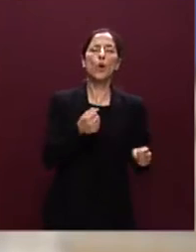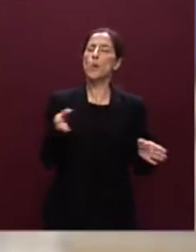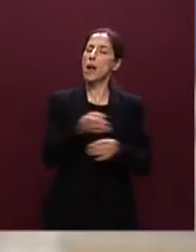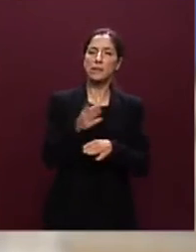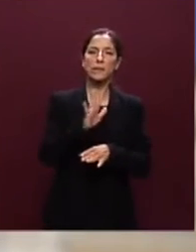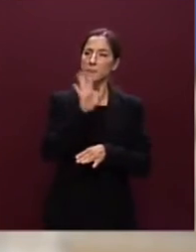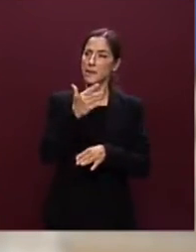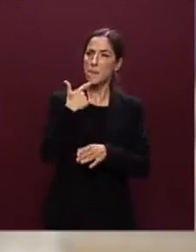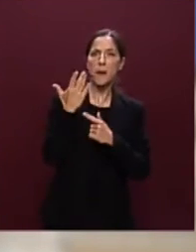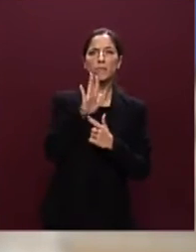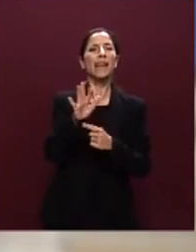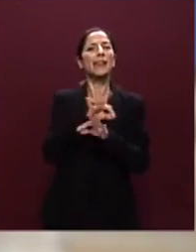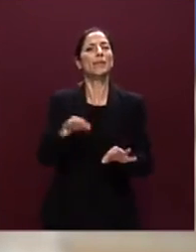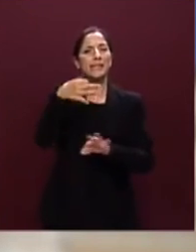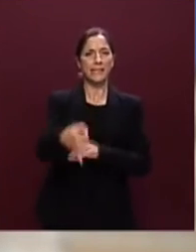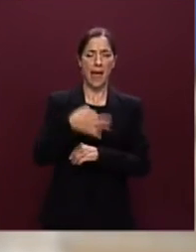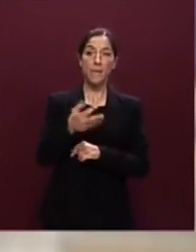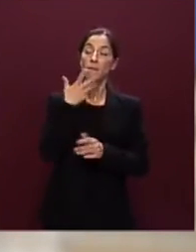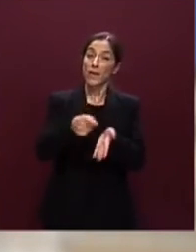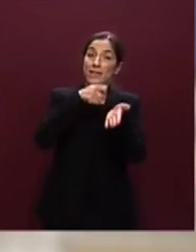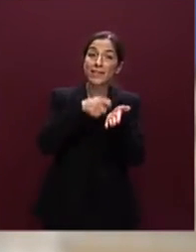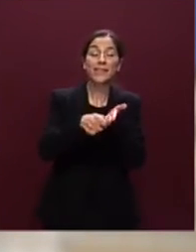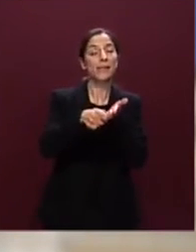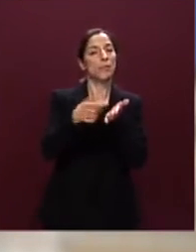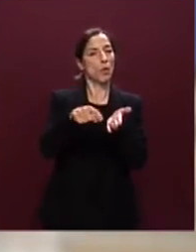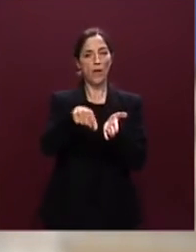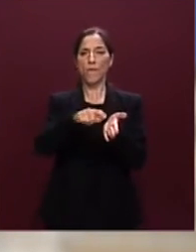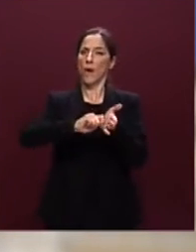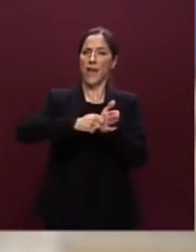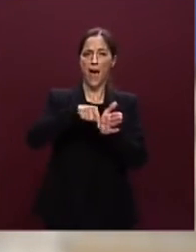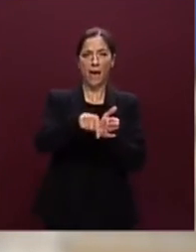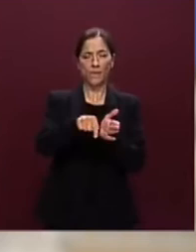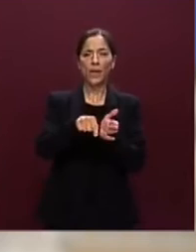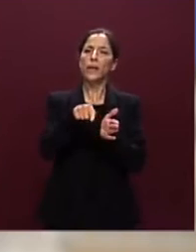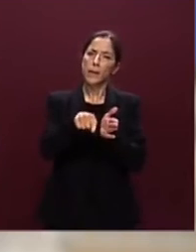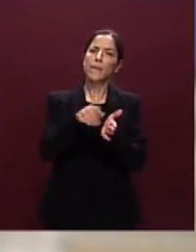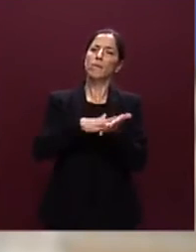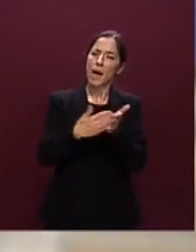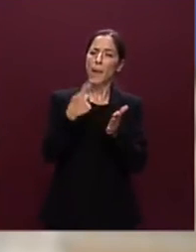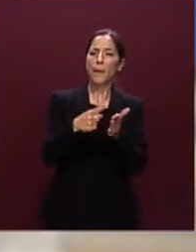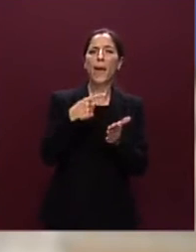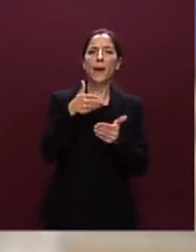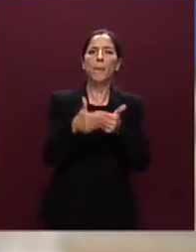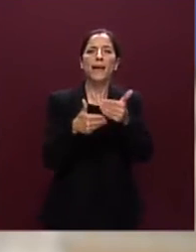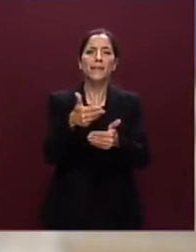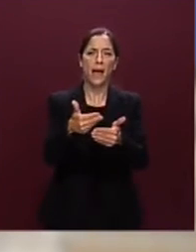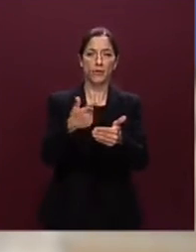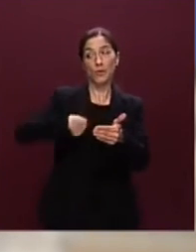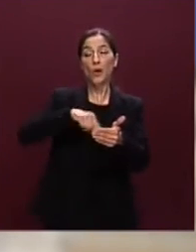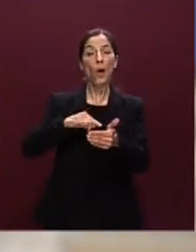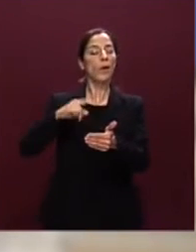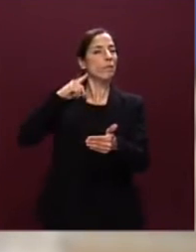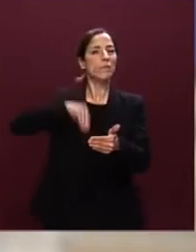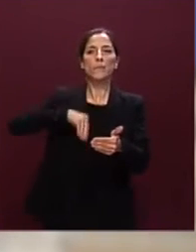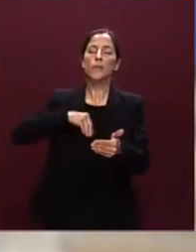voglio ribadire perché lo ritengo centrale e sarà un elemento che caratterizzerà i passaggi successivi perché siamo convinti che da questo